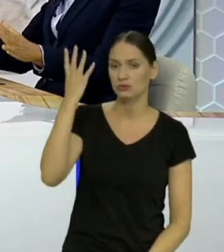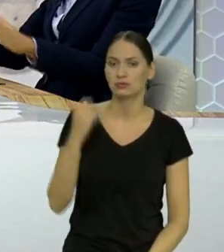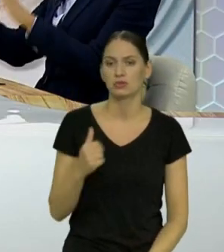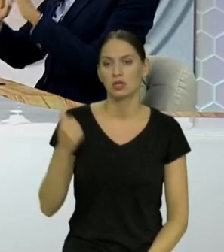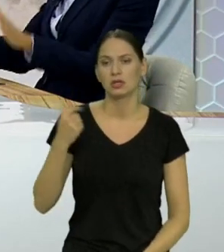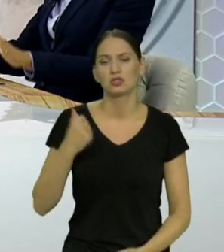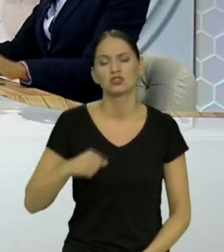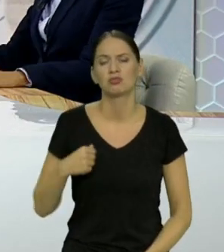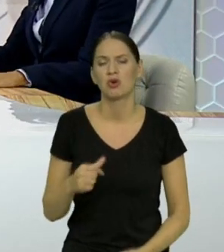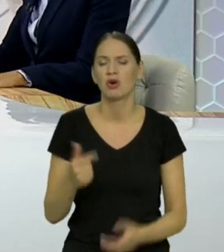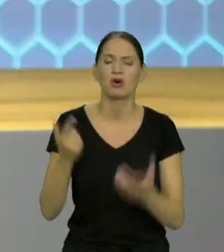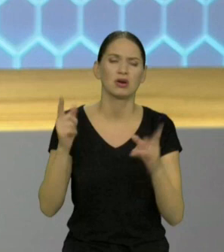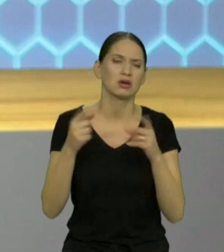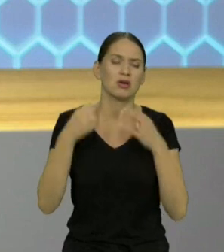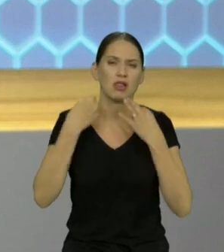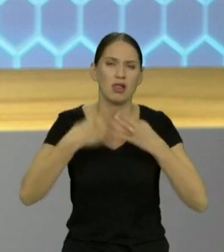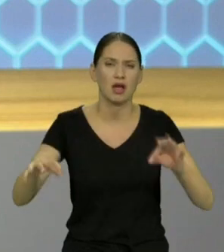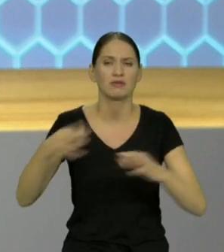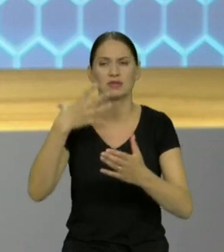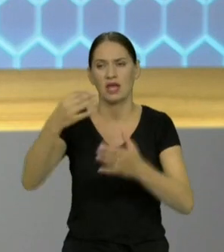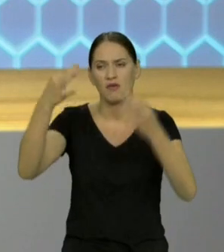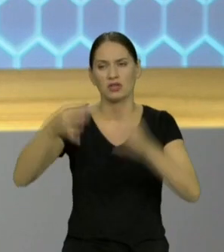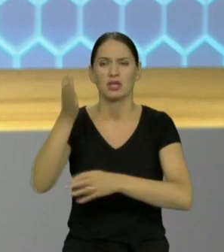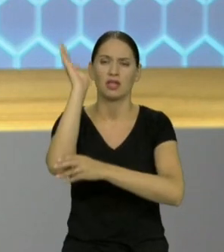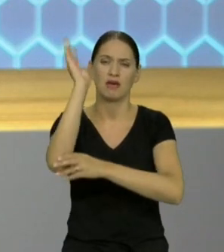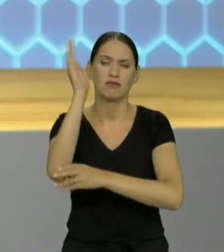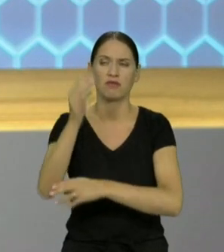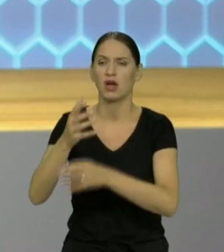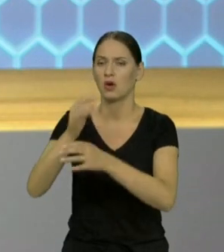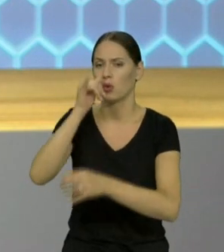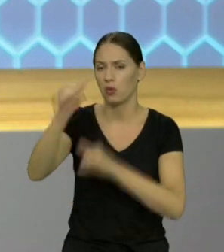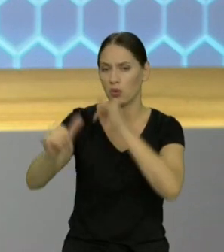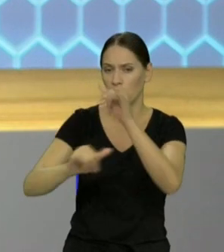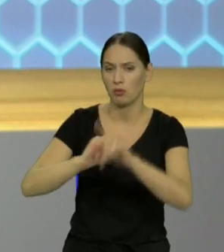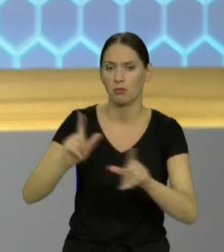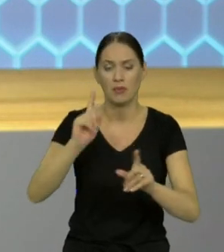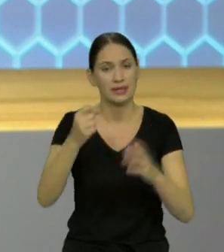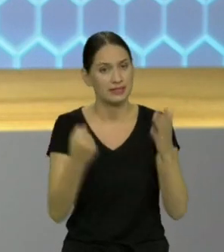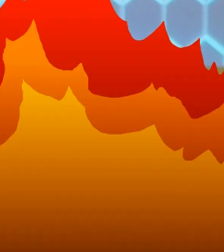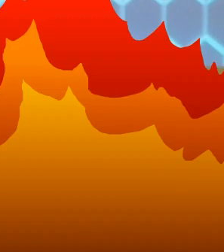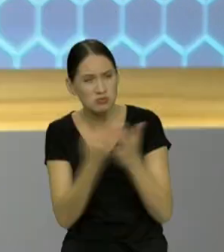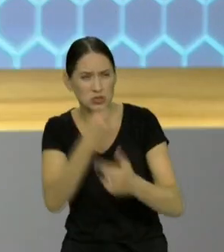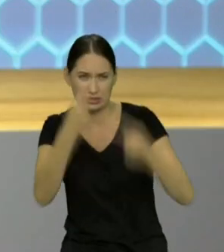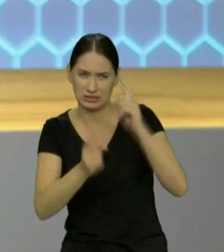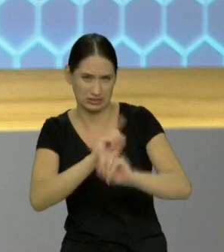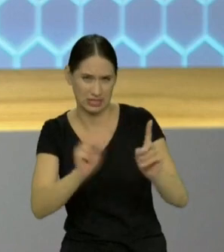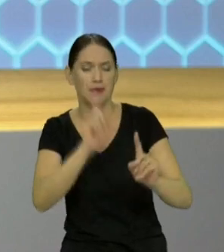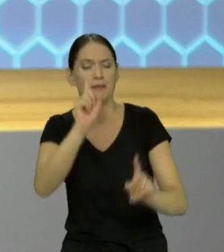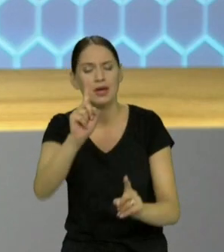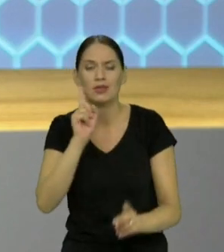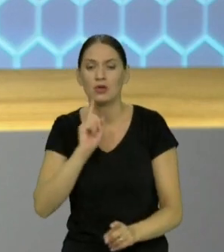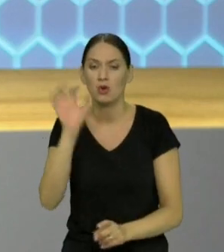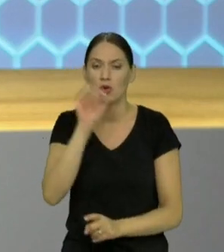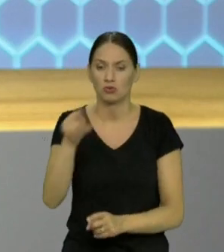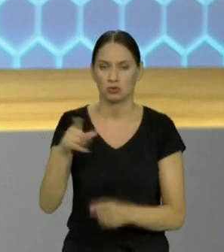kiekvienas žmogus turi teisę kalbėti savas tiesas ir niekas jam to negali draus. Tai aišku, tai neturėtų skatinti smurto arba neapykantos. Bet, kai kalba, va